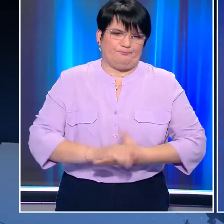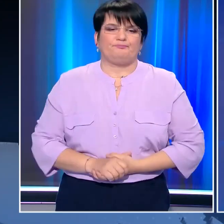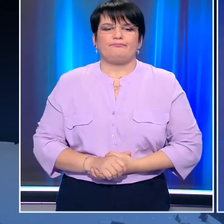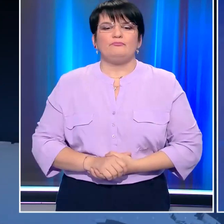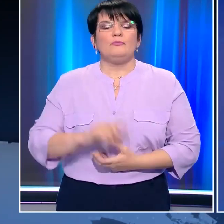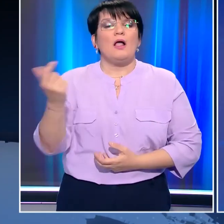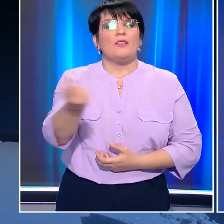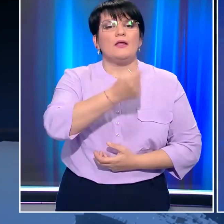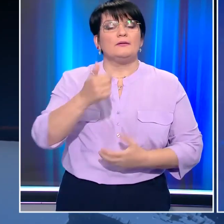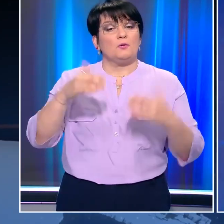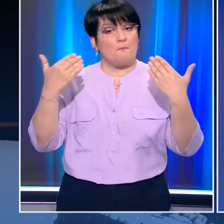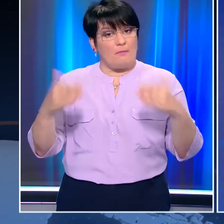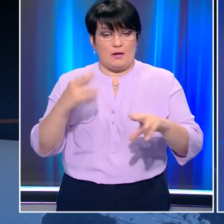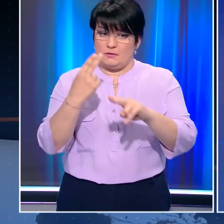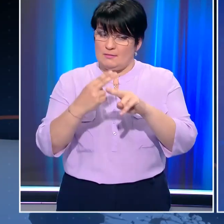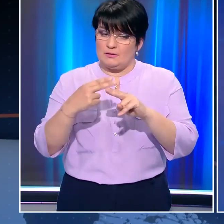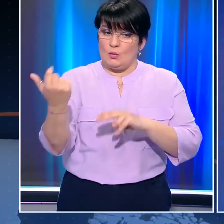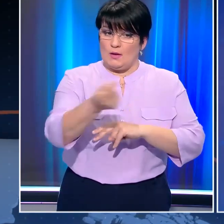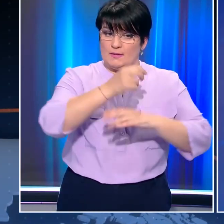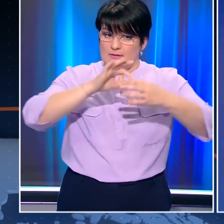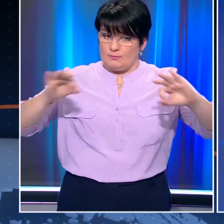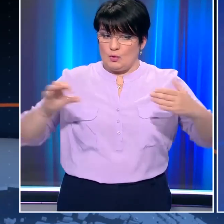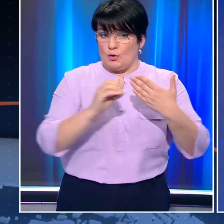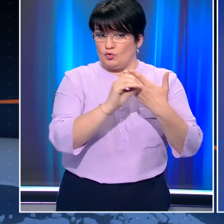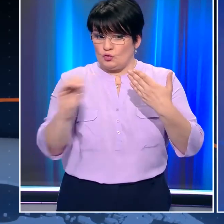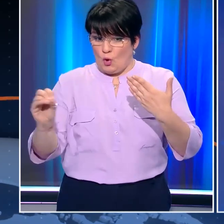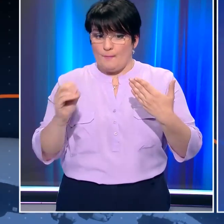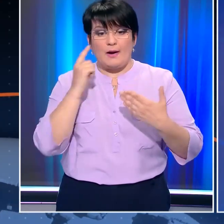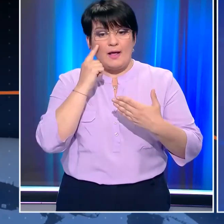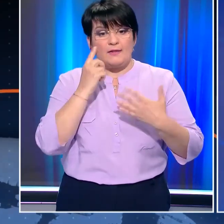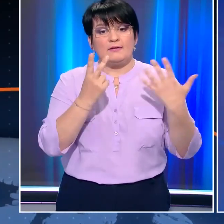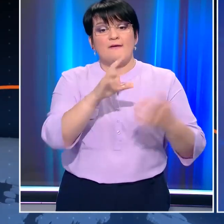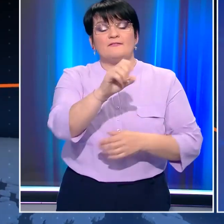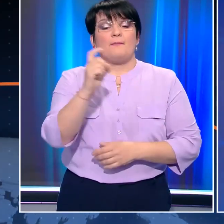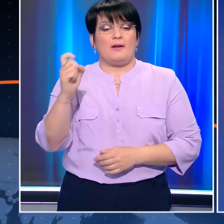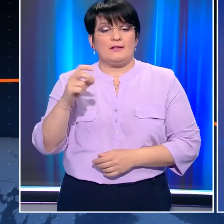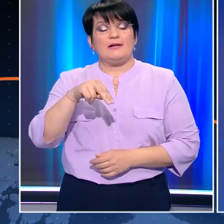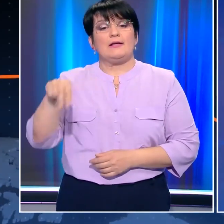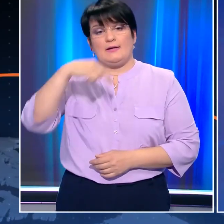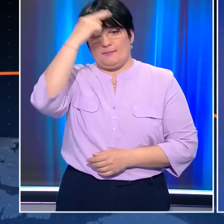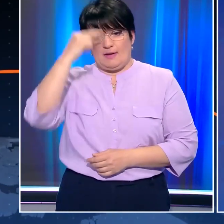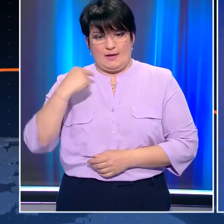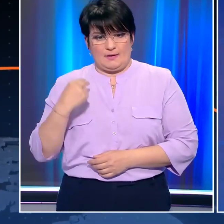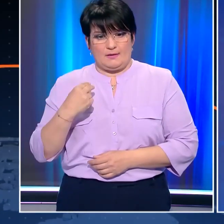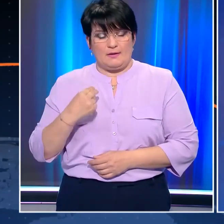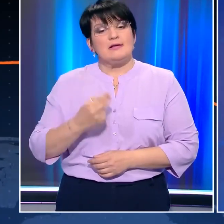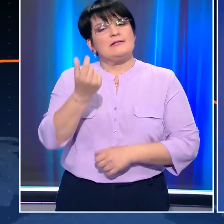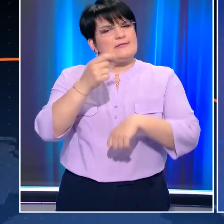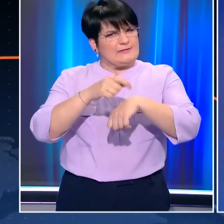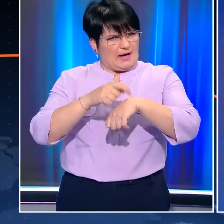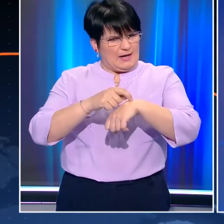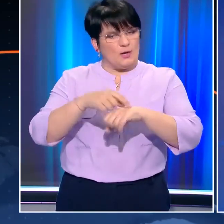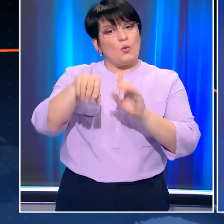δελτίο μας ολοκληρώθηκε όλη η επικαιρότητα αναλυτικά στο κεντρικό δελτίο ειδήσεων του Open στις 7 παρα 10 με την Νίκη Λιμπεράκη. Σε λίγη